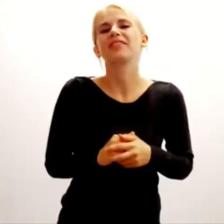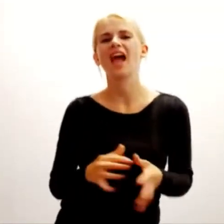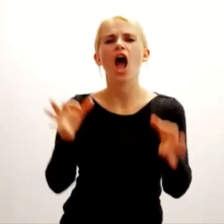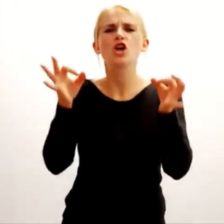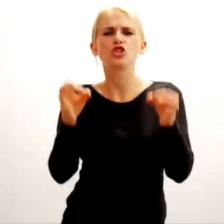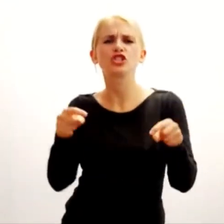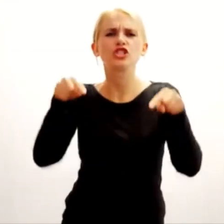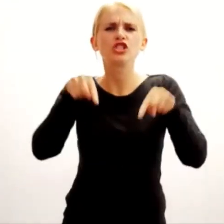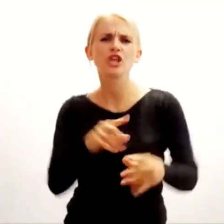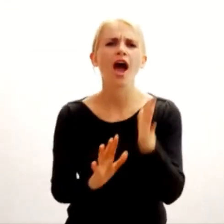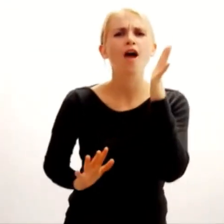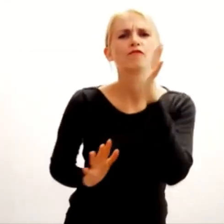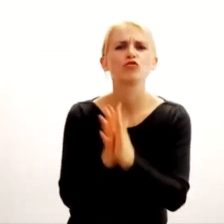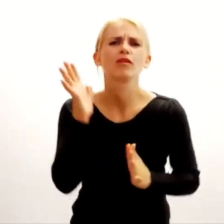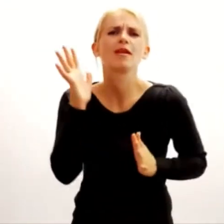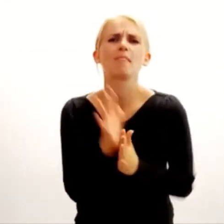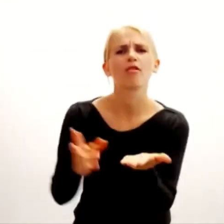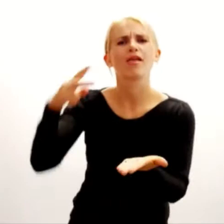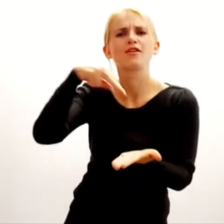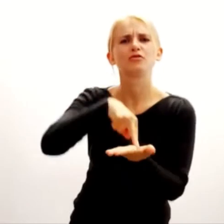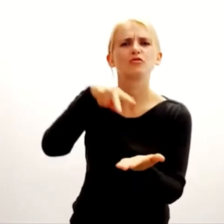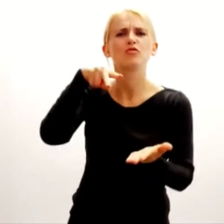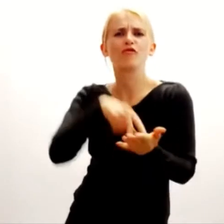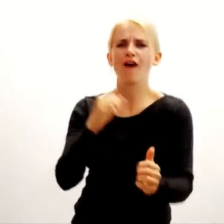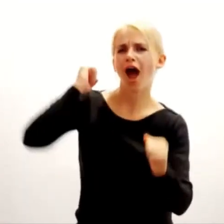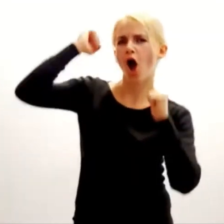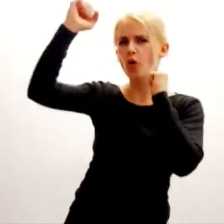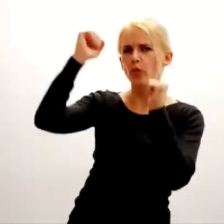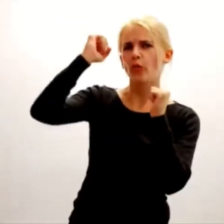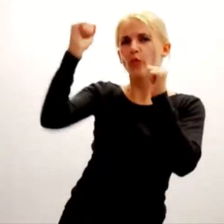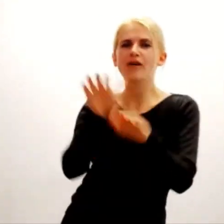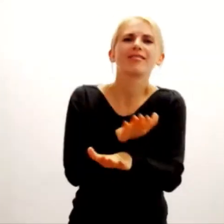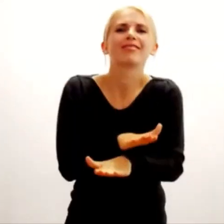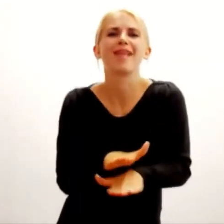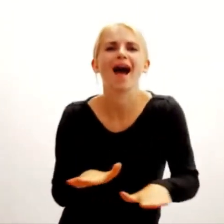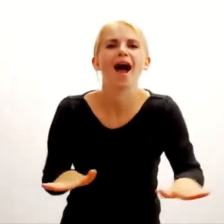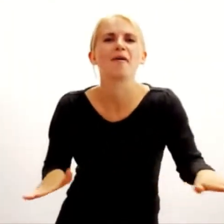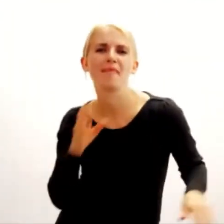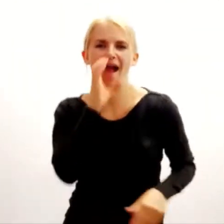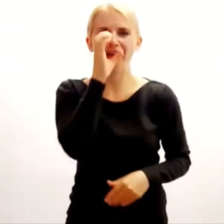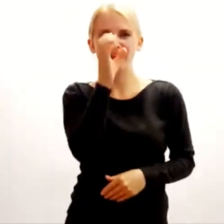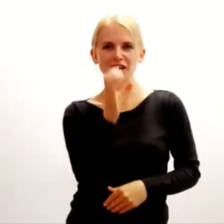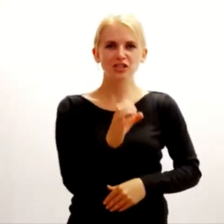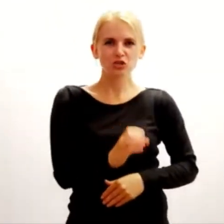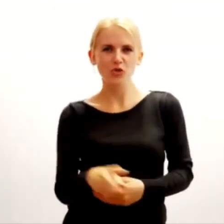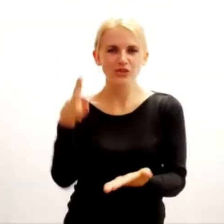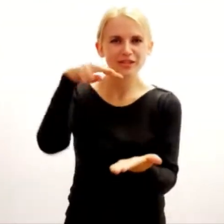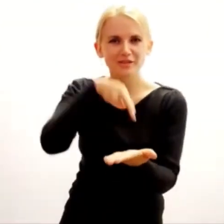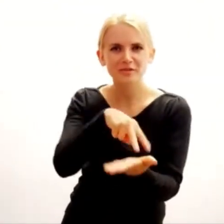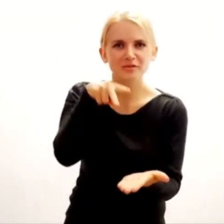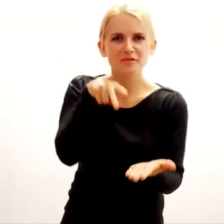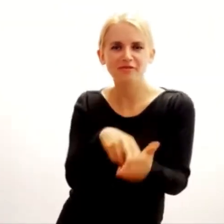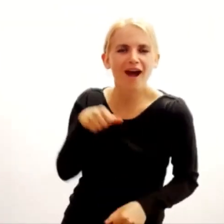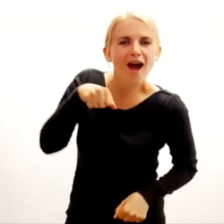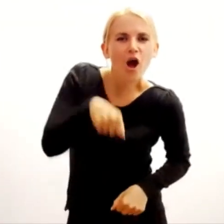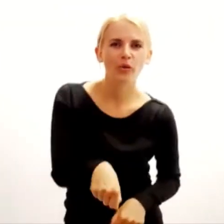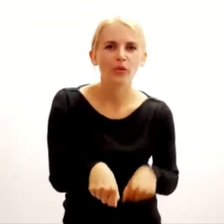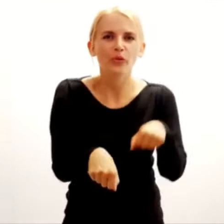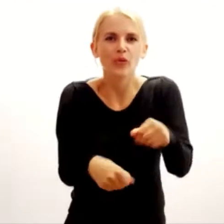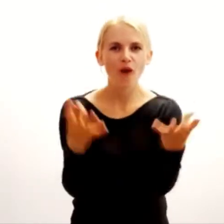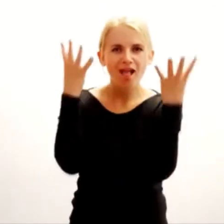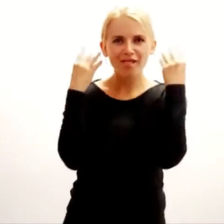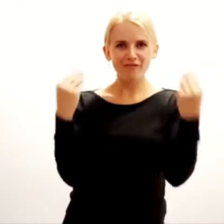Dziś w dżungli potańcówa Na parkiecie słoń zasuwa